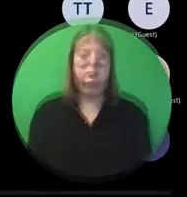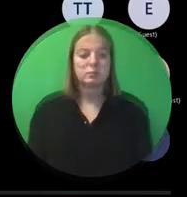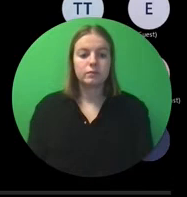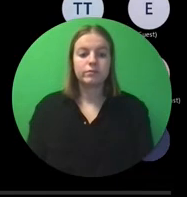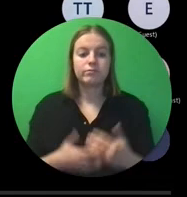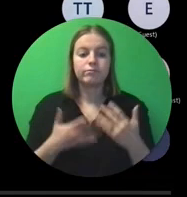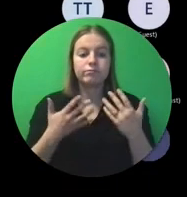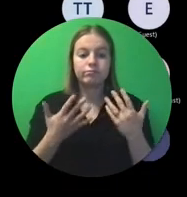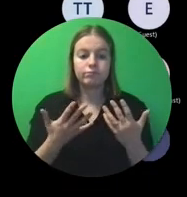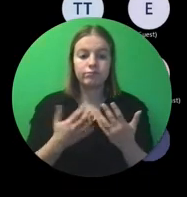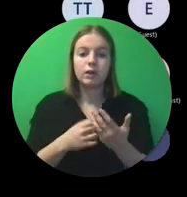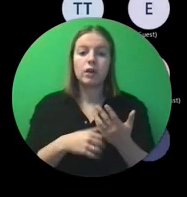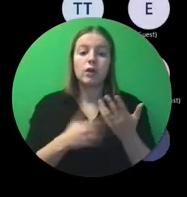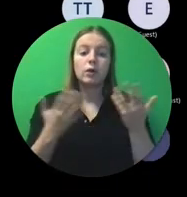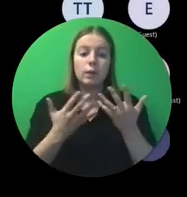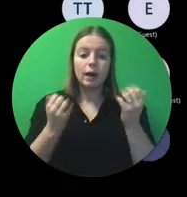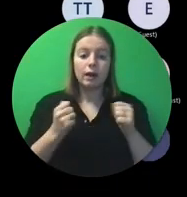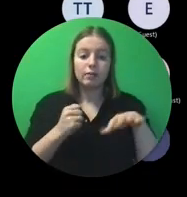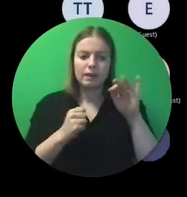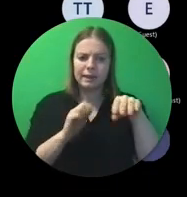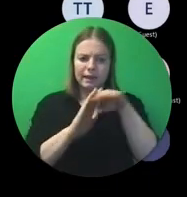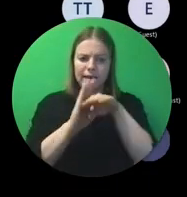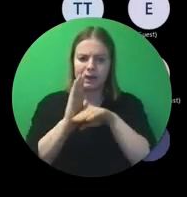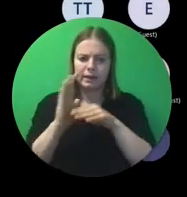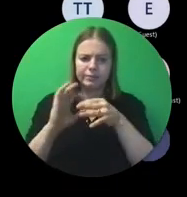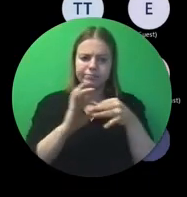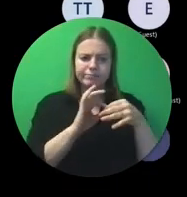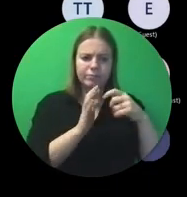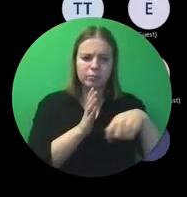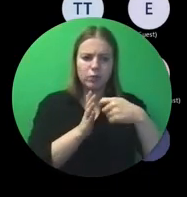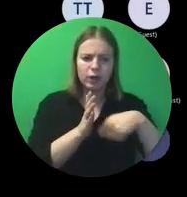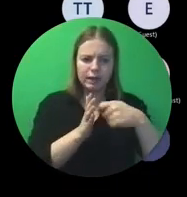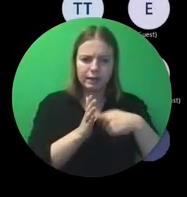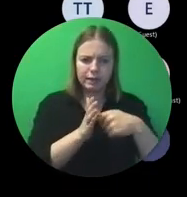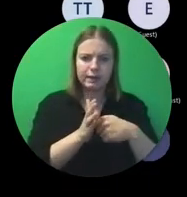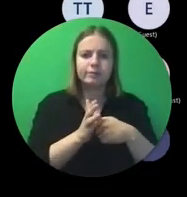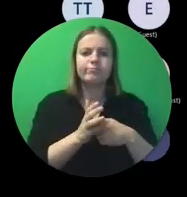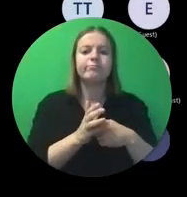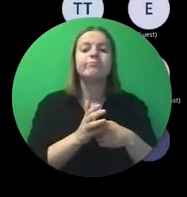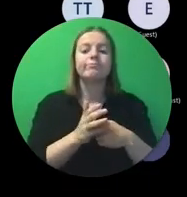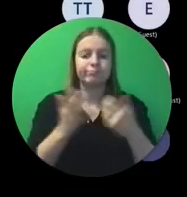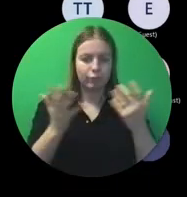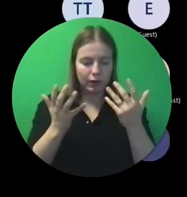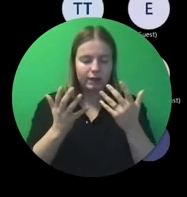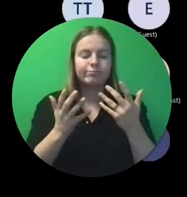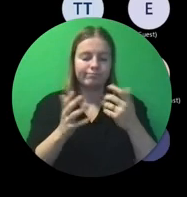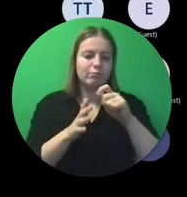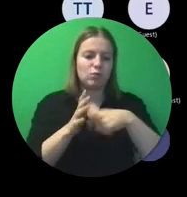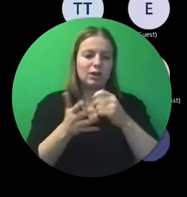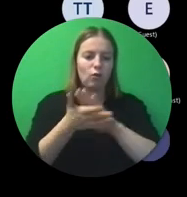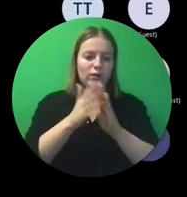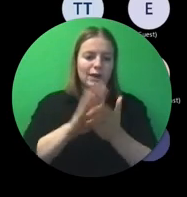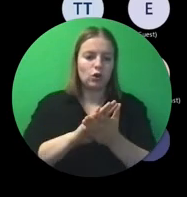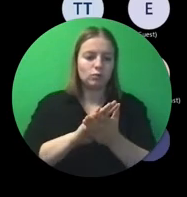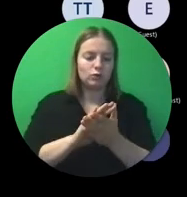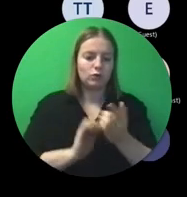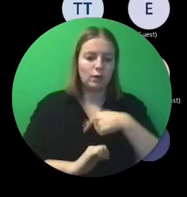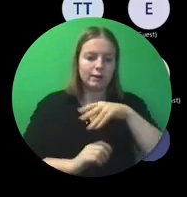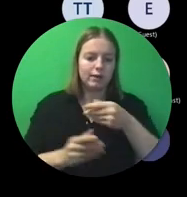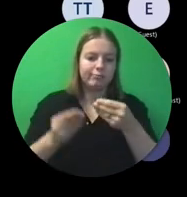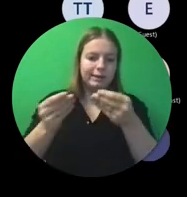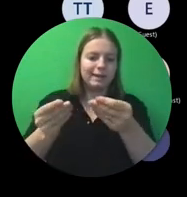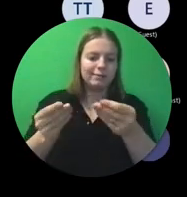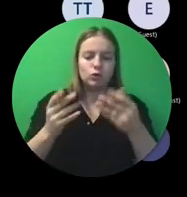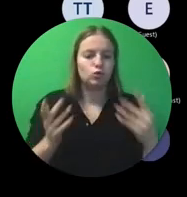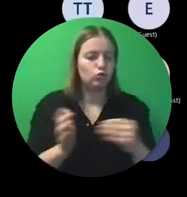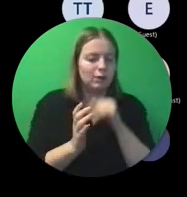Dus waar vind je de regels rond je project? Uiteraard in de eerste plaats in de projectovereenkomst die je van ons gaat krijgen. Die heb je nu